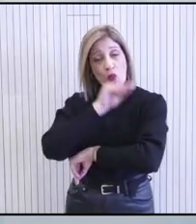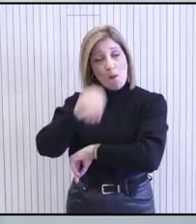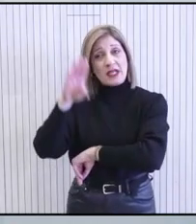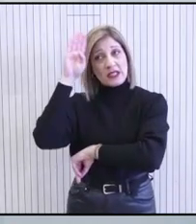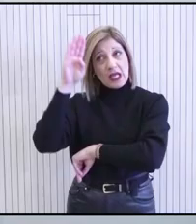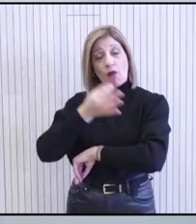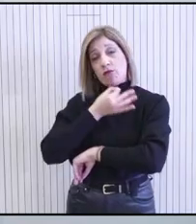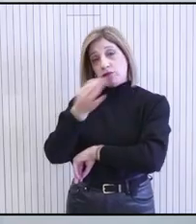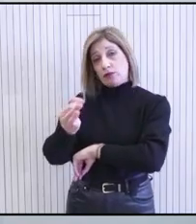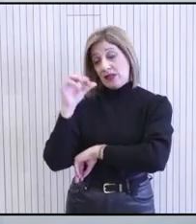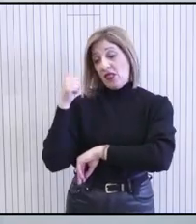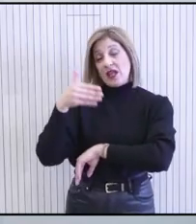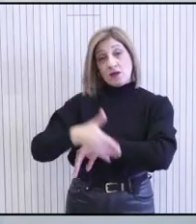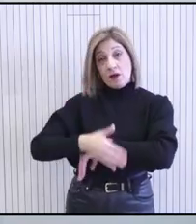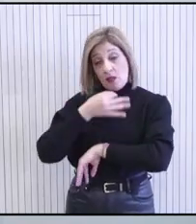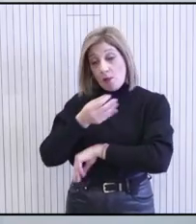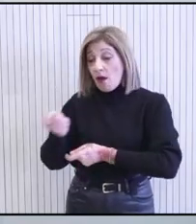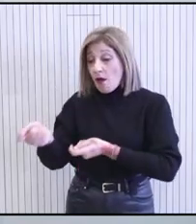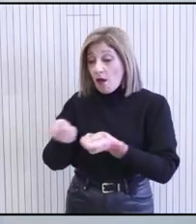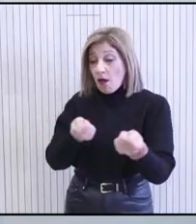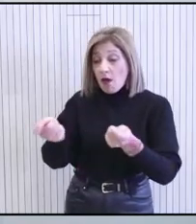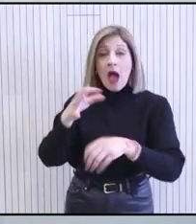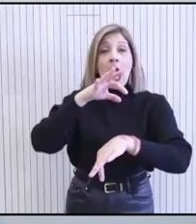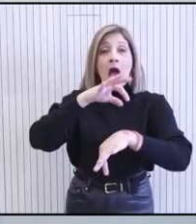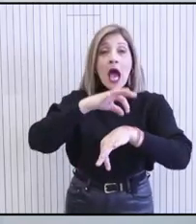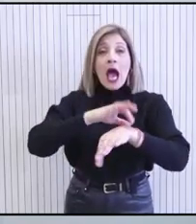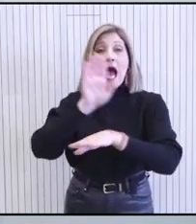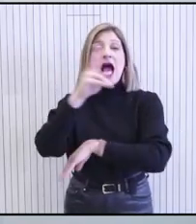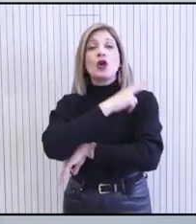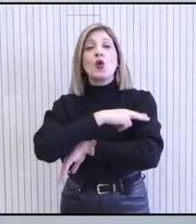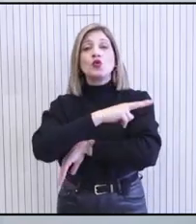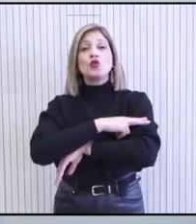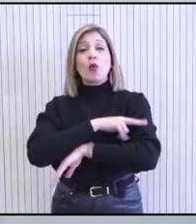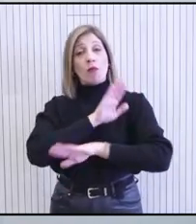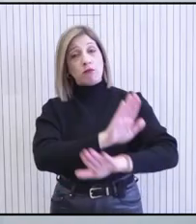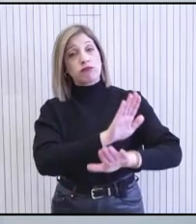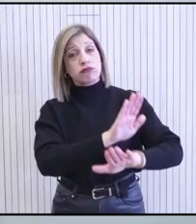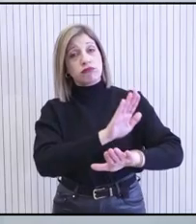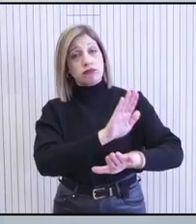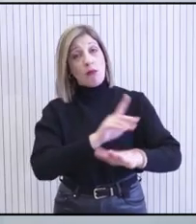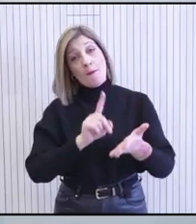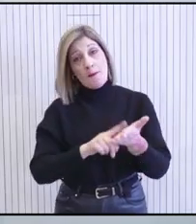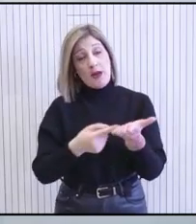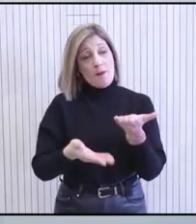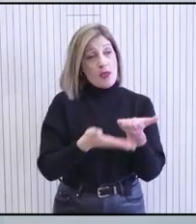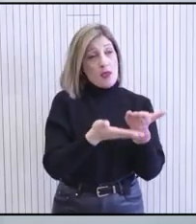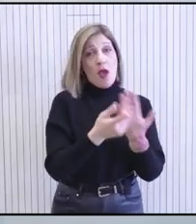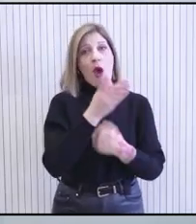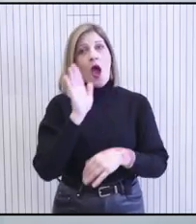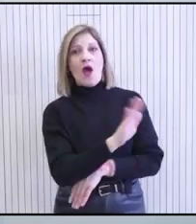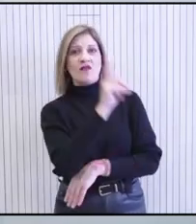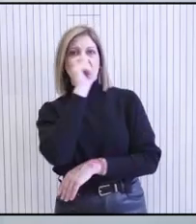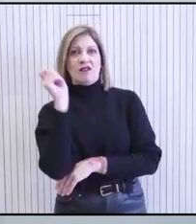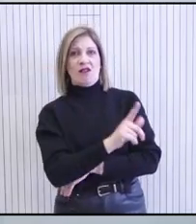δόθηκαν οδηγίες ψες όπως όποιοι ασθενείς βρίσκονταν στα ΤΑΕΠ μέχρι ψες να μπορέσουν να εξυπηρετηθούν. Οπότε ώστε να υπάρξει μια